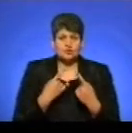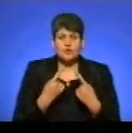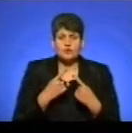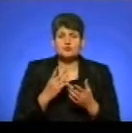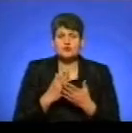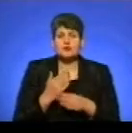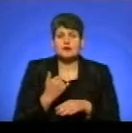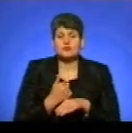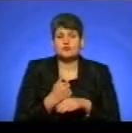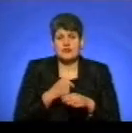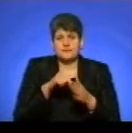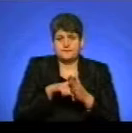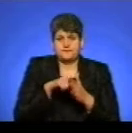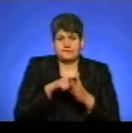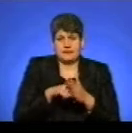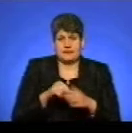основі цього насильства.